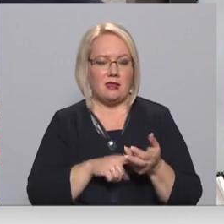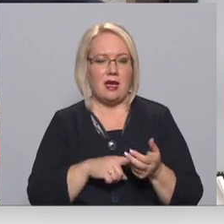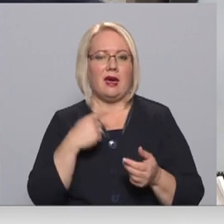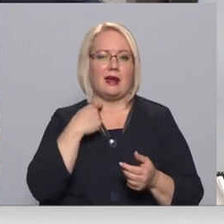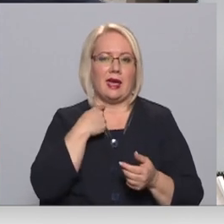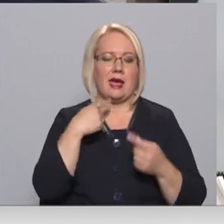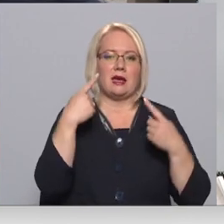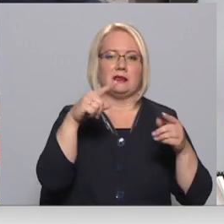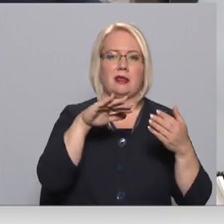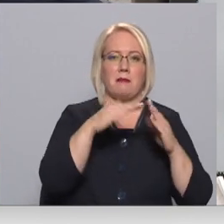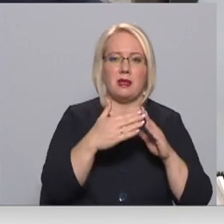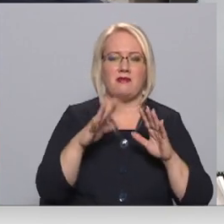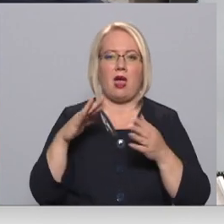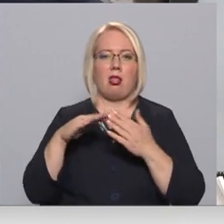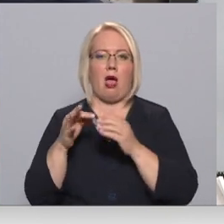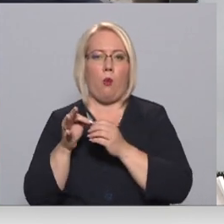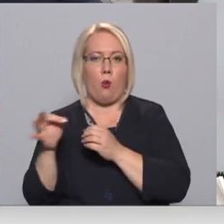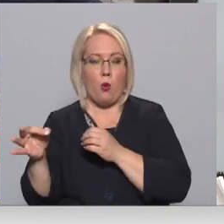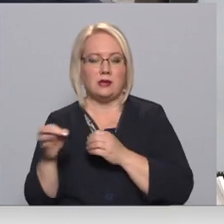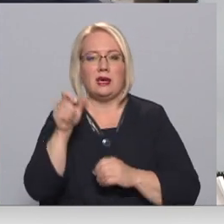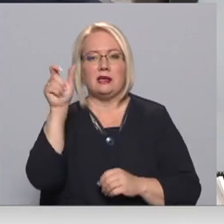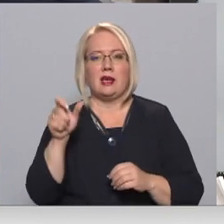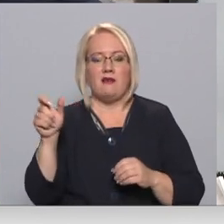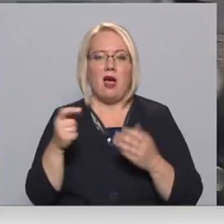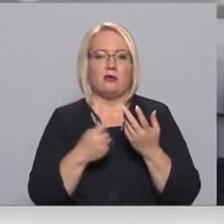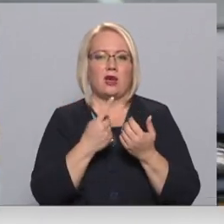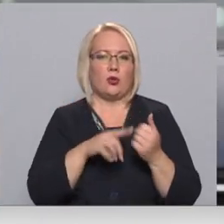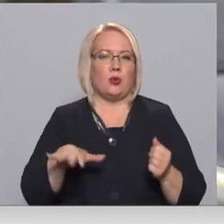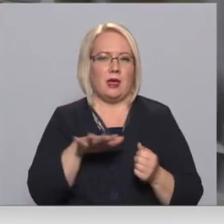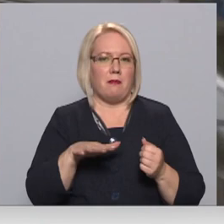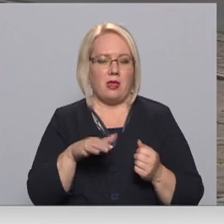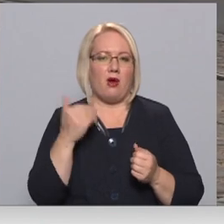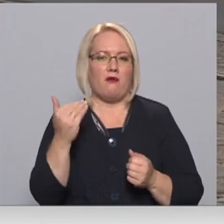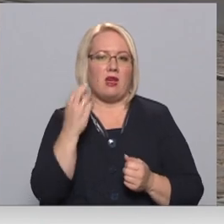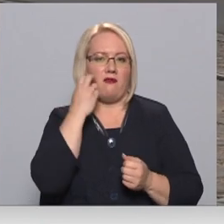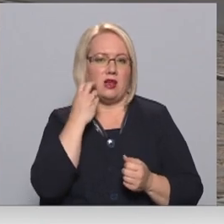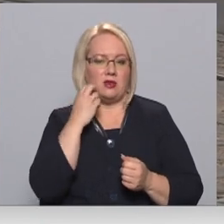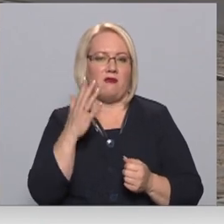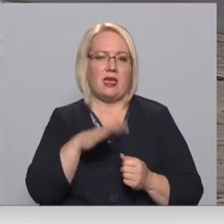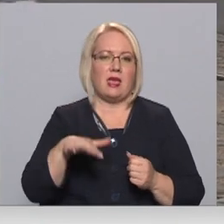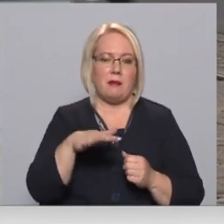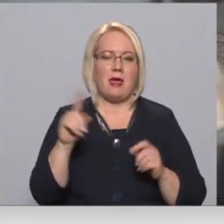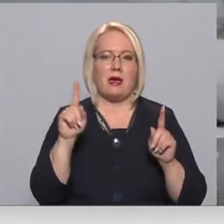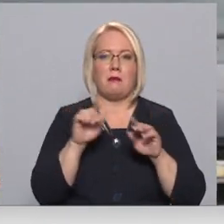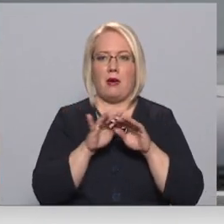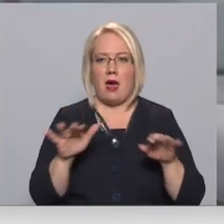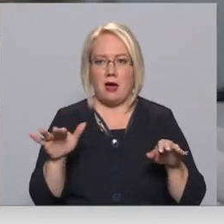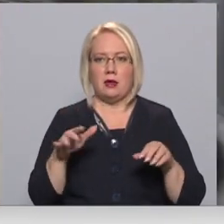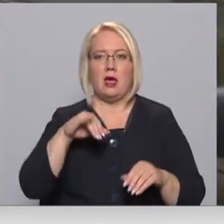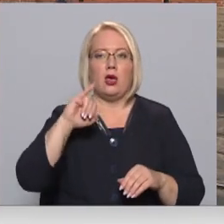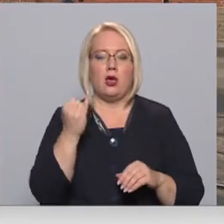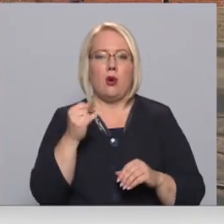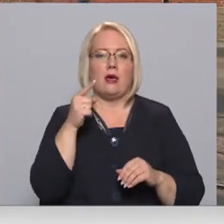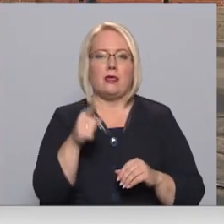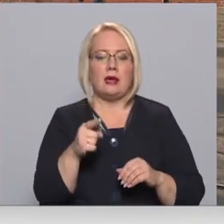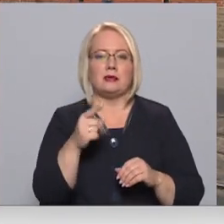ir Rīga, cita pilsēta vai lauki, cilvēku skaita maizsaimniecībā un viņu vecuma, proti lai ģimenē aug arī bērni, jo tās